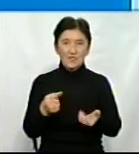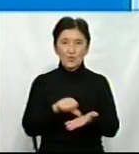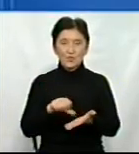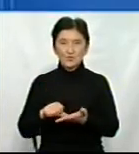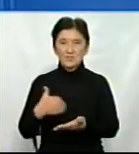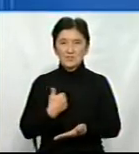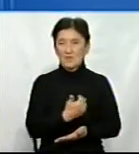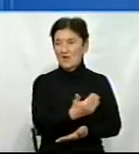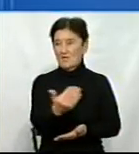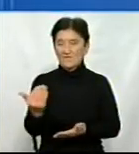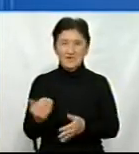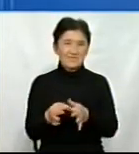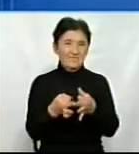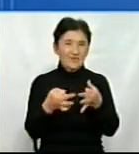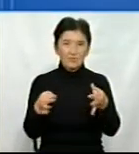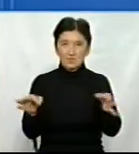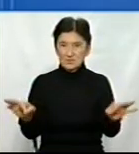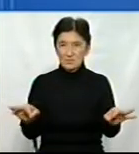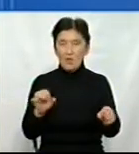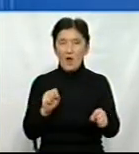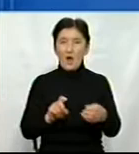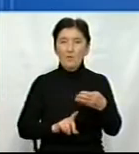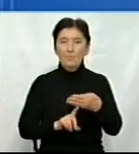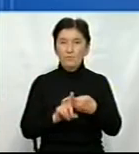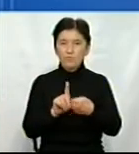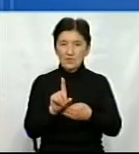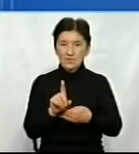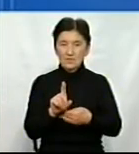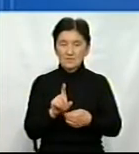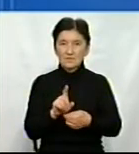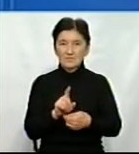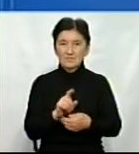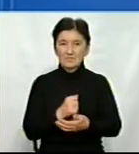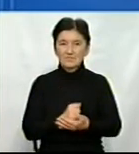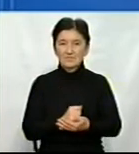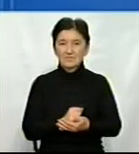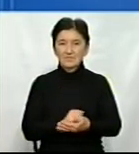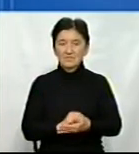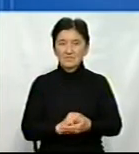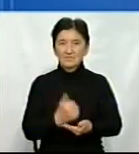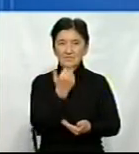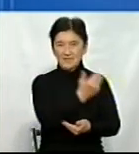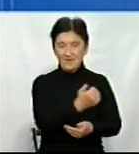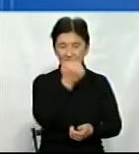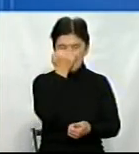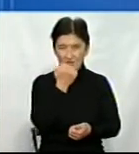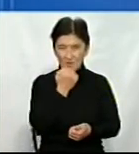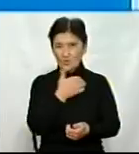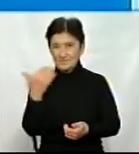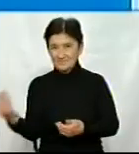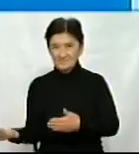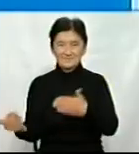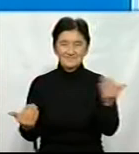відпускаємо, дякуємо вам. А починаємо, повертаємося... дякую. Так, дякую, дякую, що погодилися.